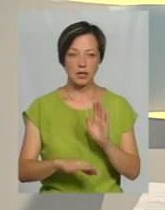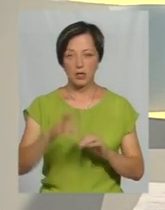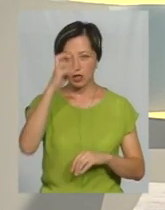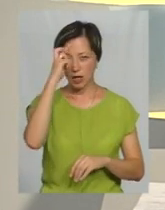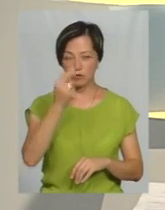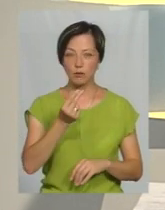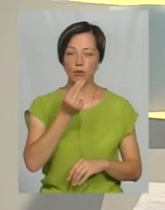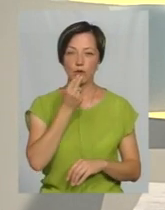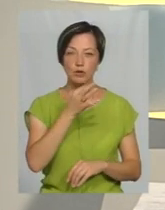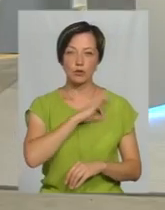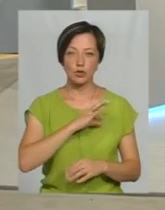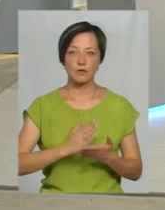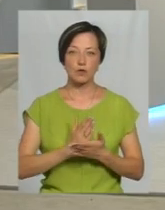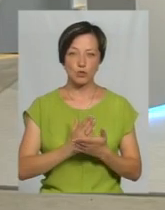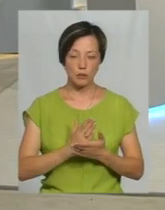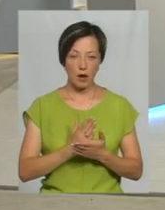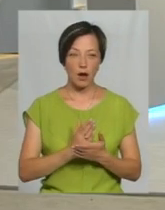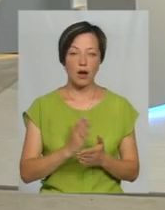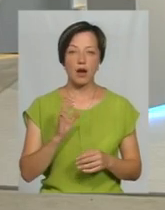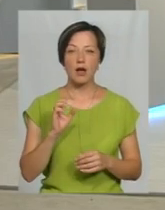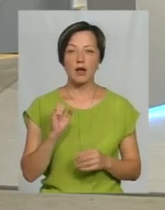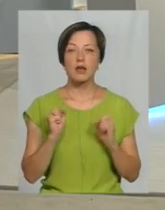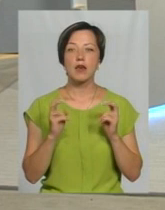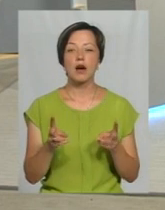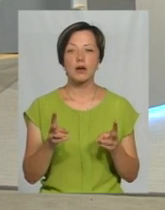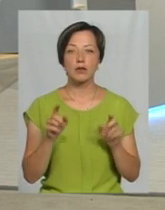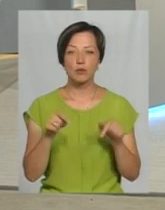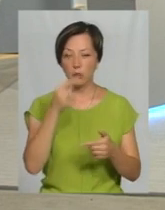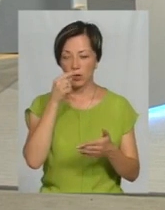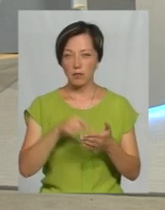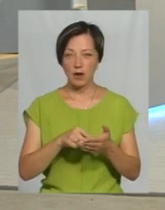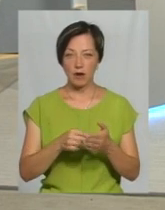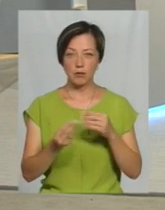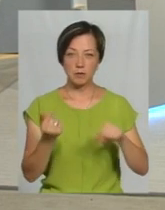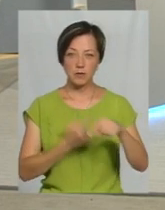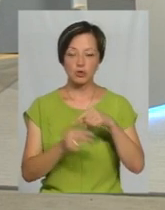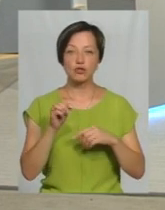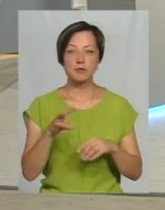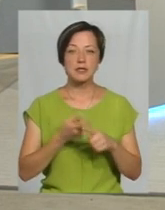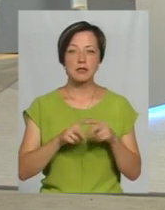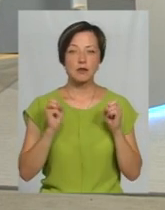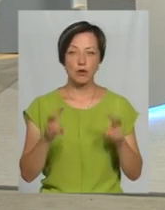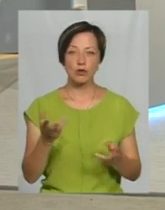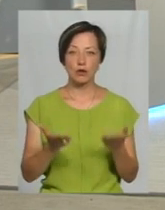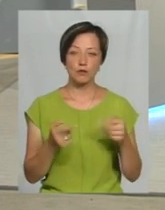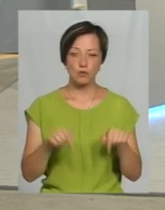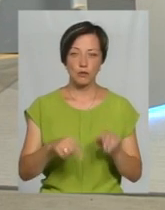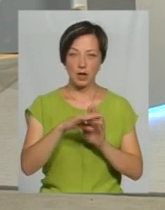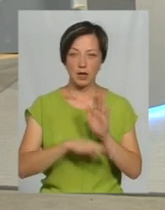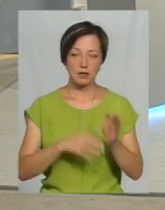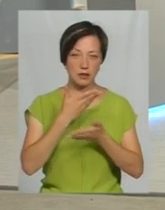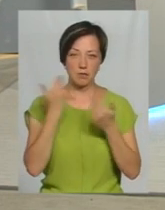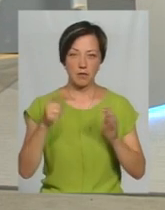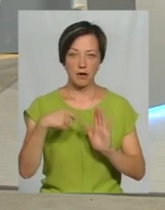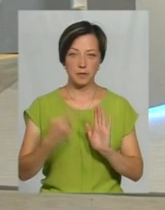Держпродспоживслужби. А як туди потрапляють підприємці і чим це загрожує, якщо в цьому реєстрі їх